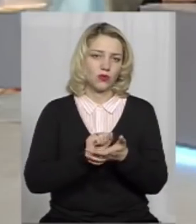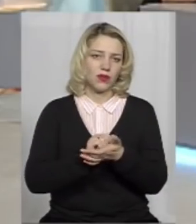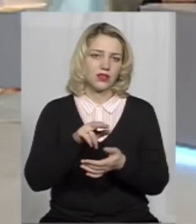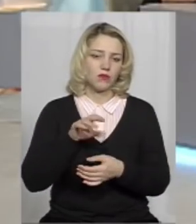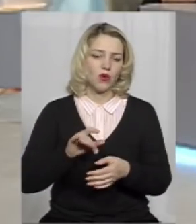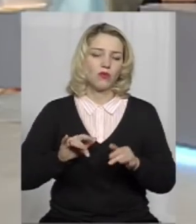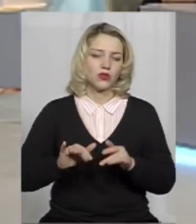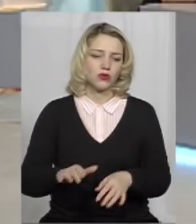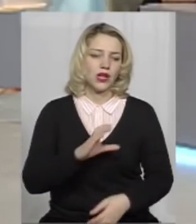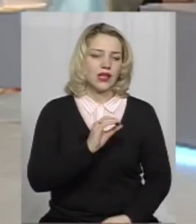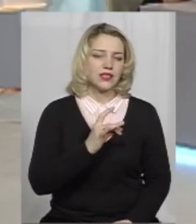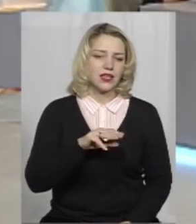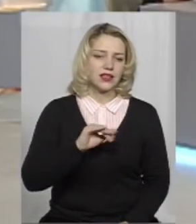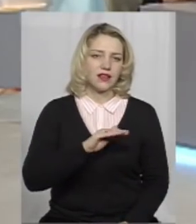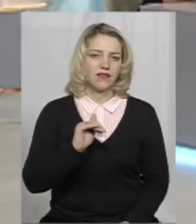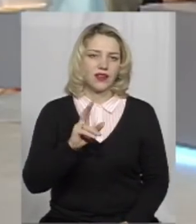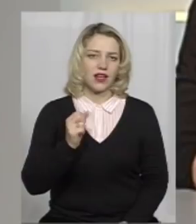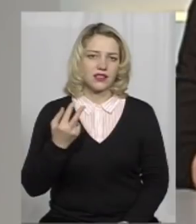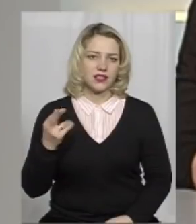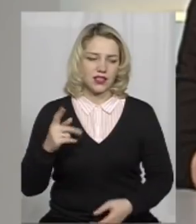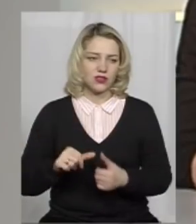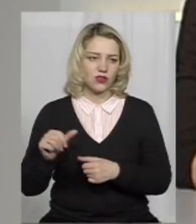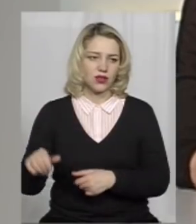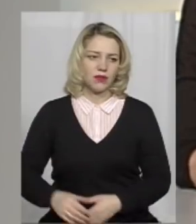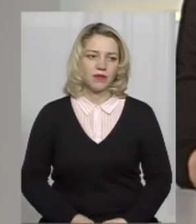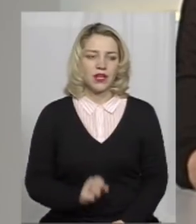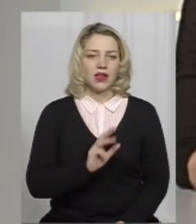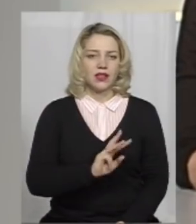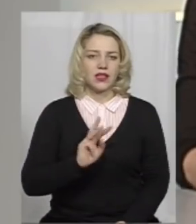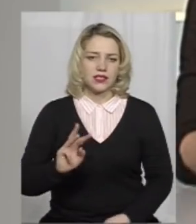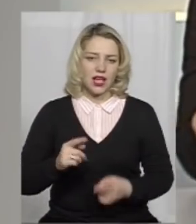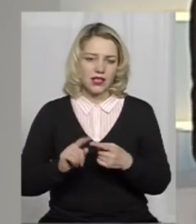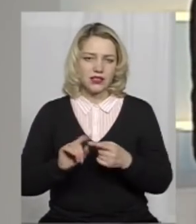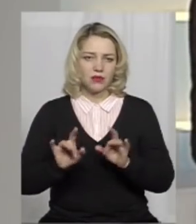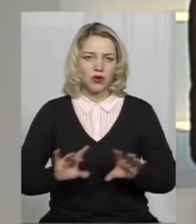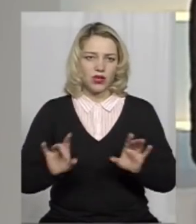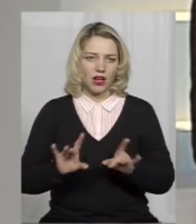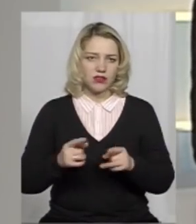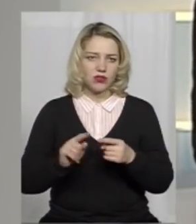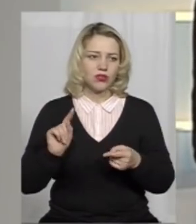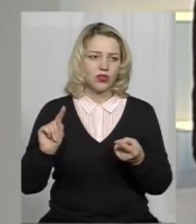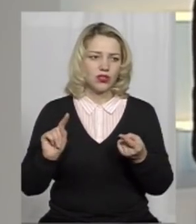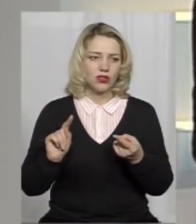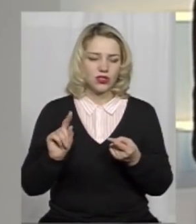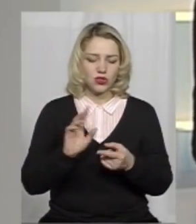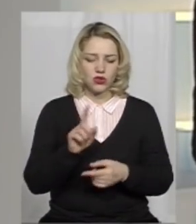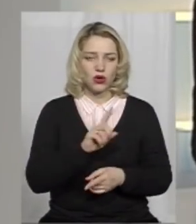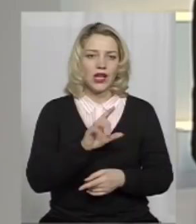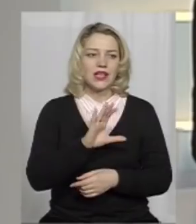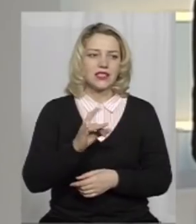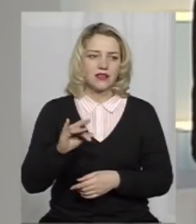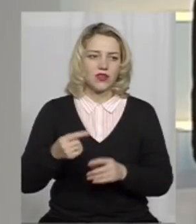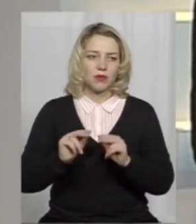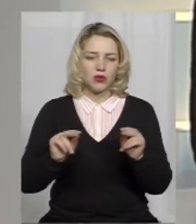процедурі сертифікації, зокрема. От на сайті Державної служби якості освіти пояснюється, що сертифікація педагогічних працівників – це, власне,